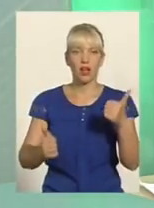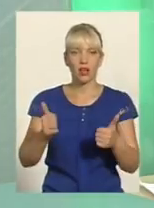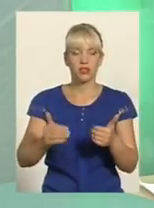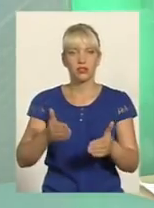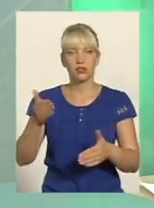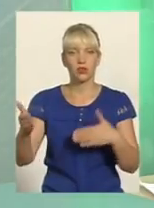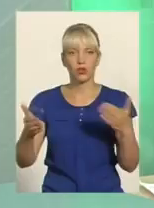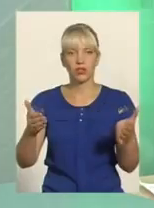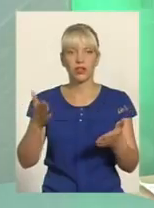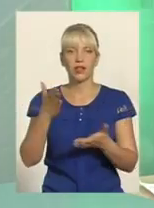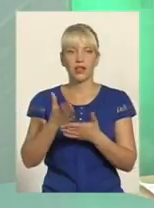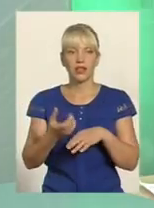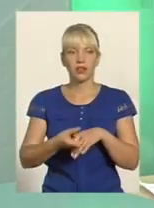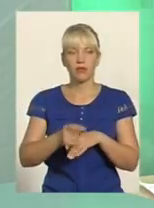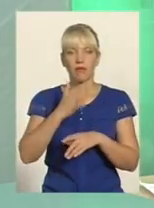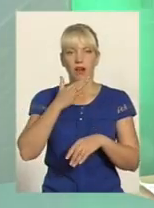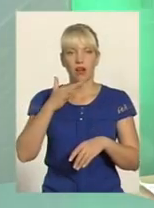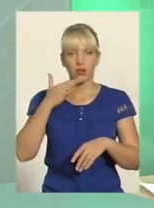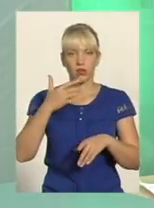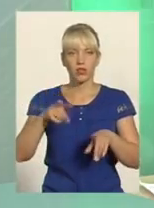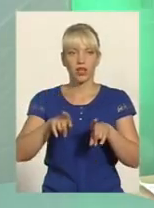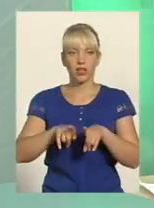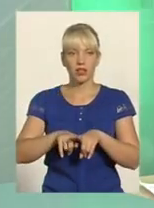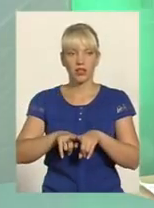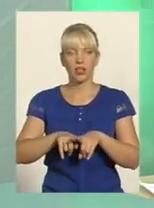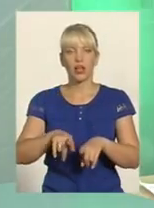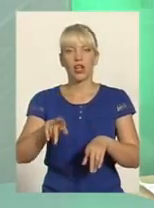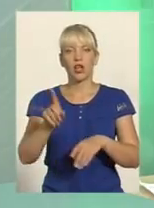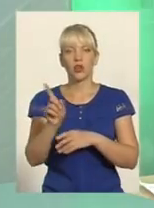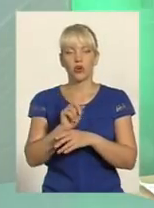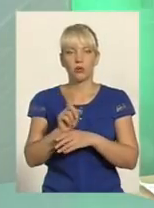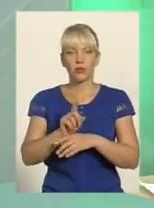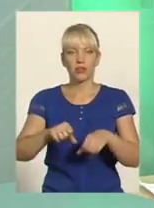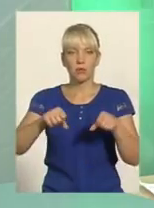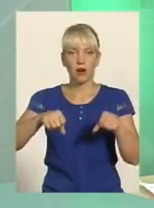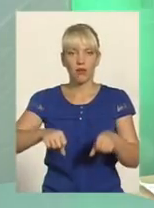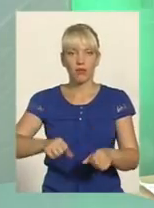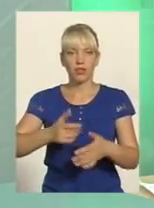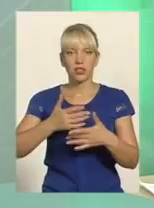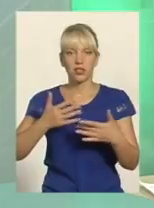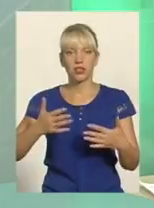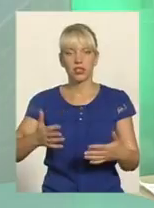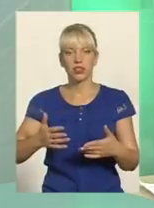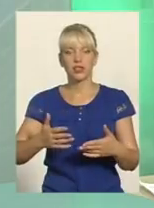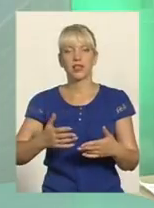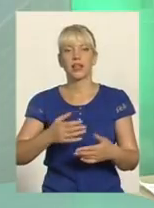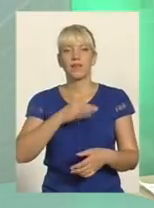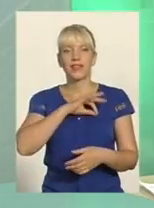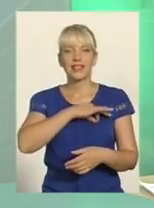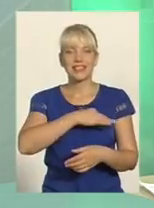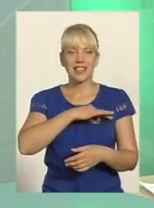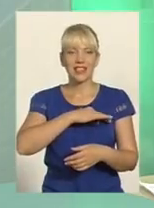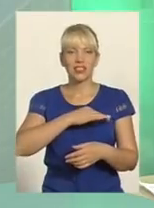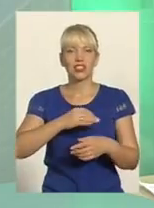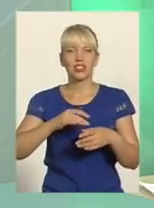дуже багато таких нормативно-правових різних слідчих дій, які дають